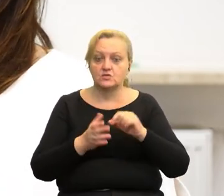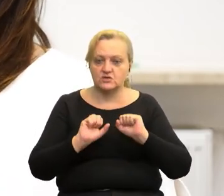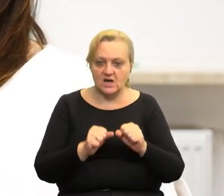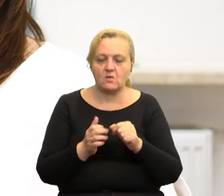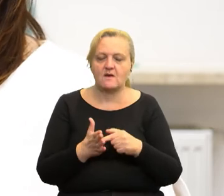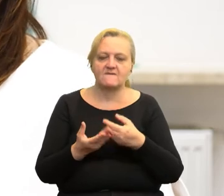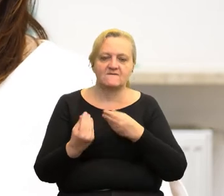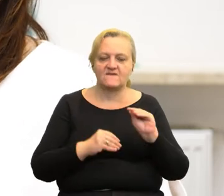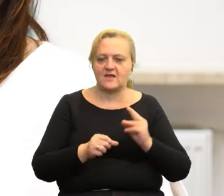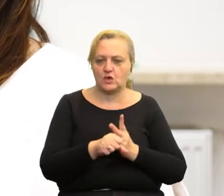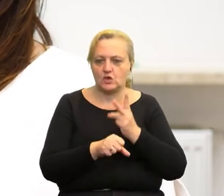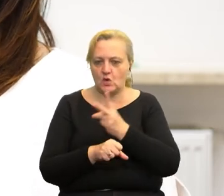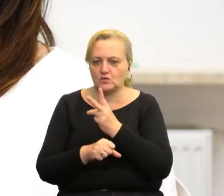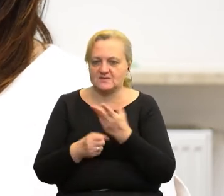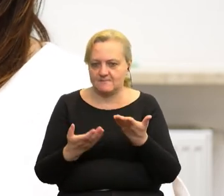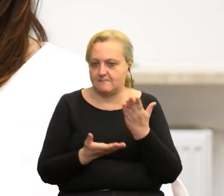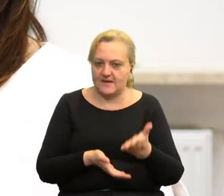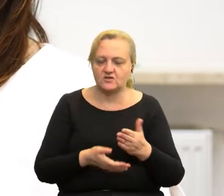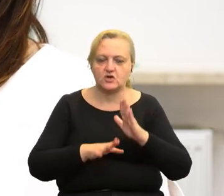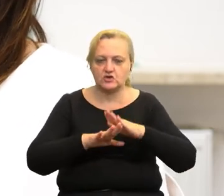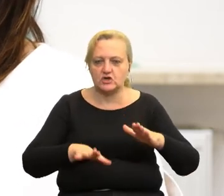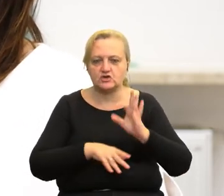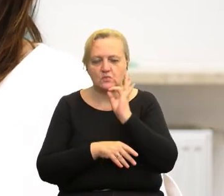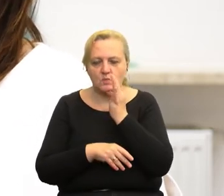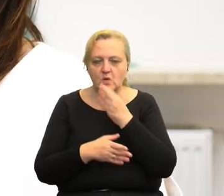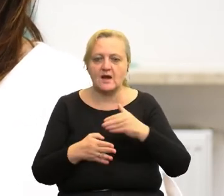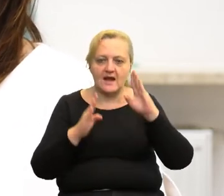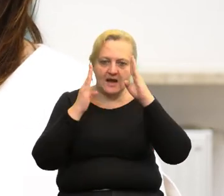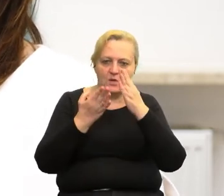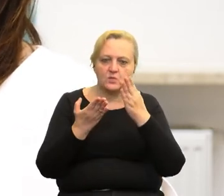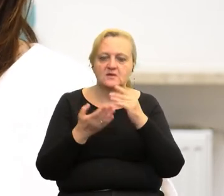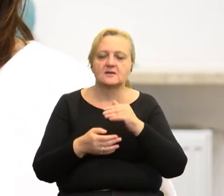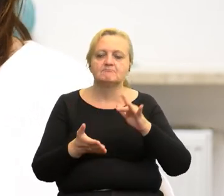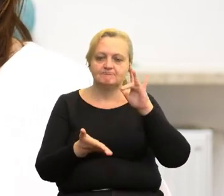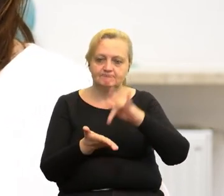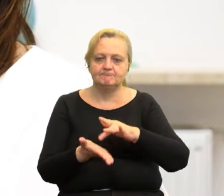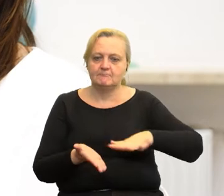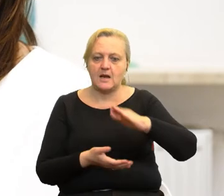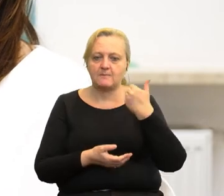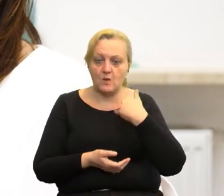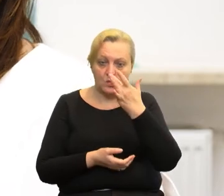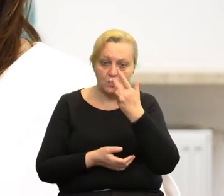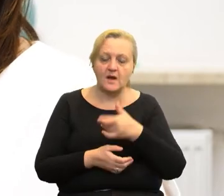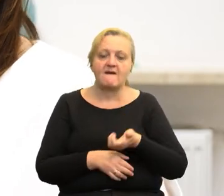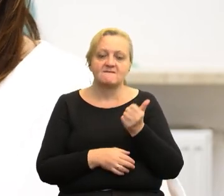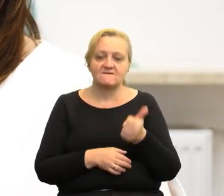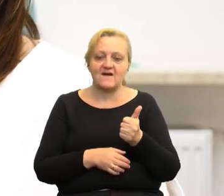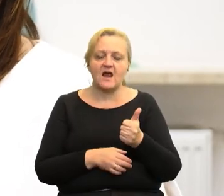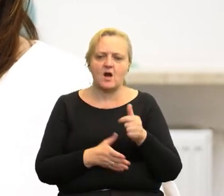zwiększy się dostępność dzieci i młodzieży z autyzmem na Białorusi do specjalistycznej,